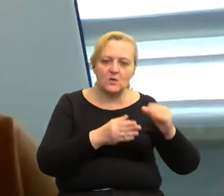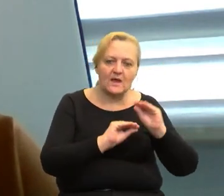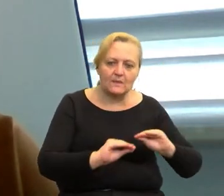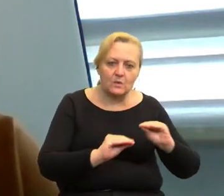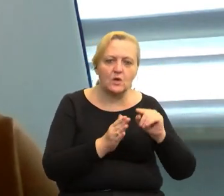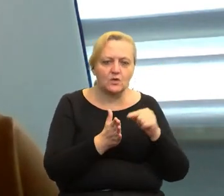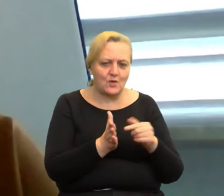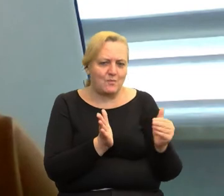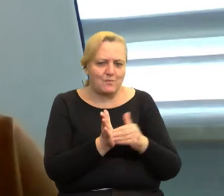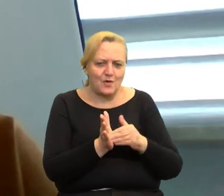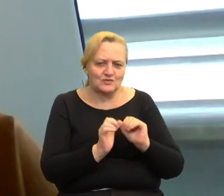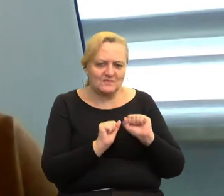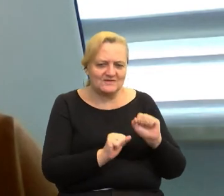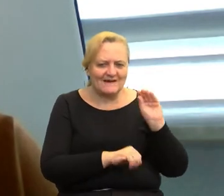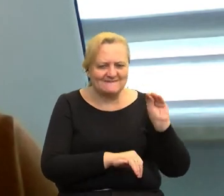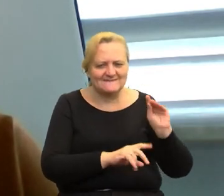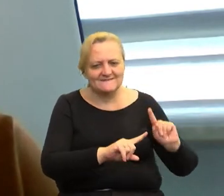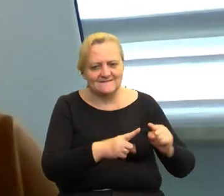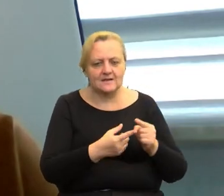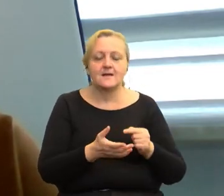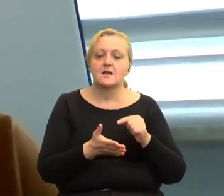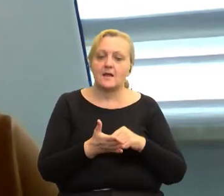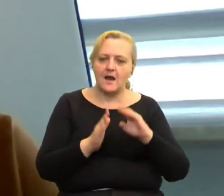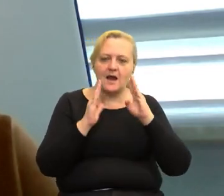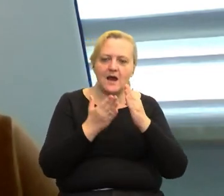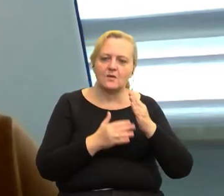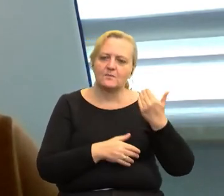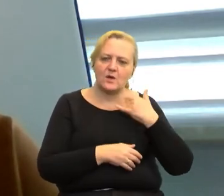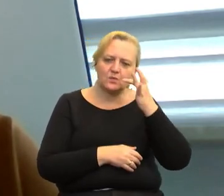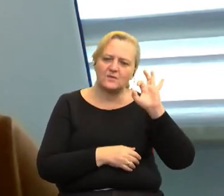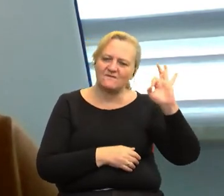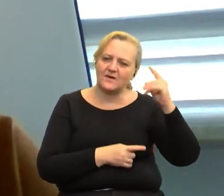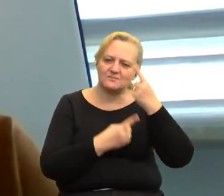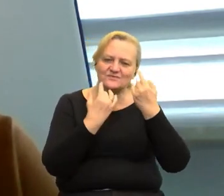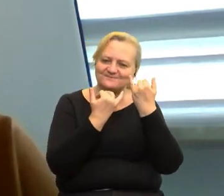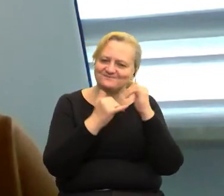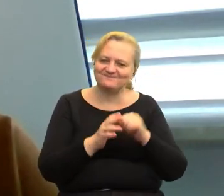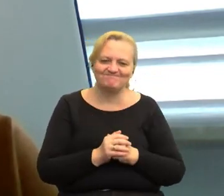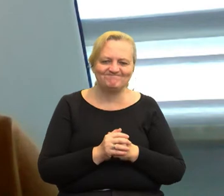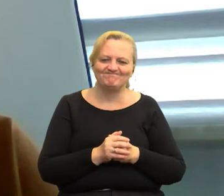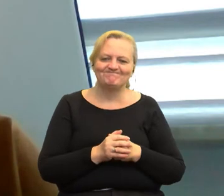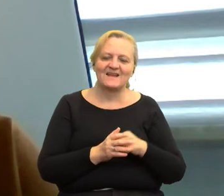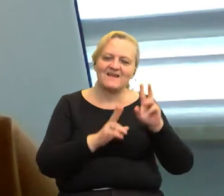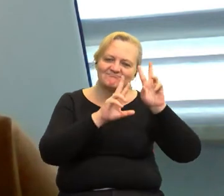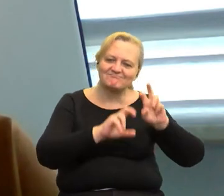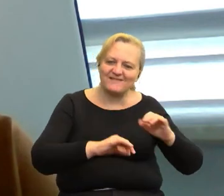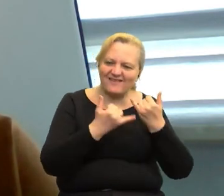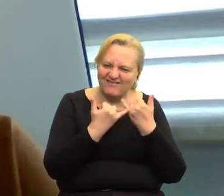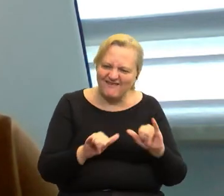że to jest potrzebne działanie. Jednak podejście do autyzmu po stronie białoruskiej jest troszeczkę inne, inaczej wygląda diagnostyka.